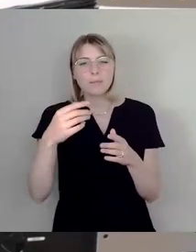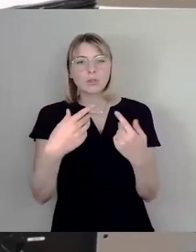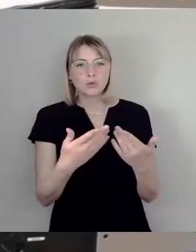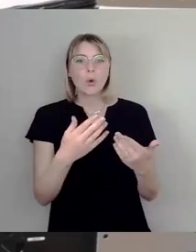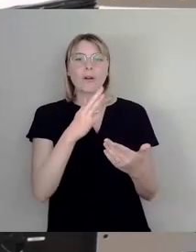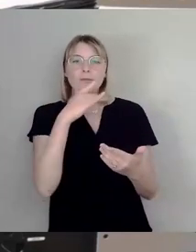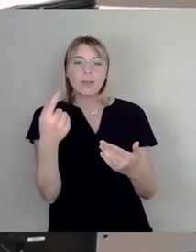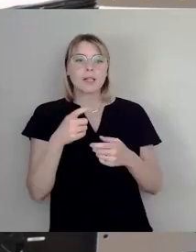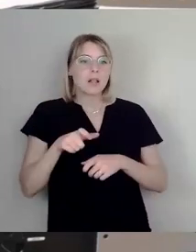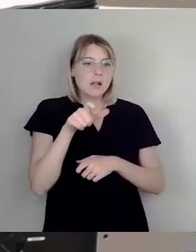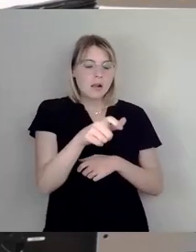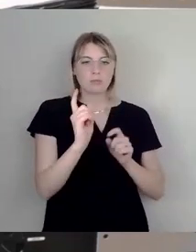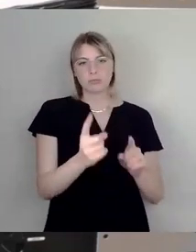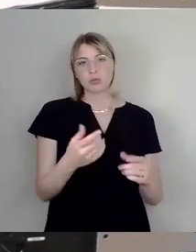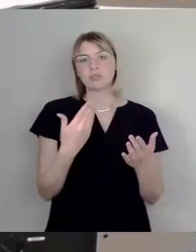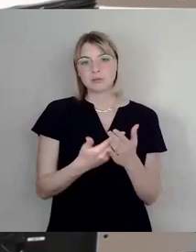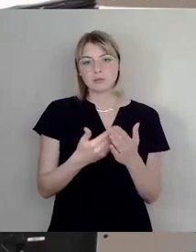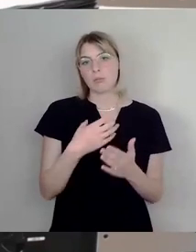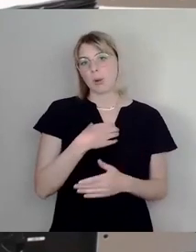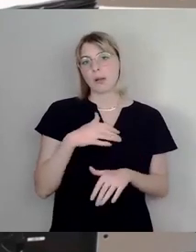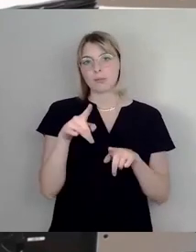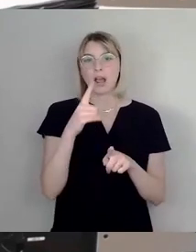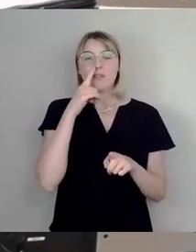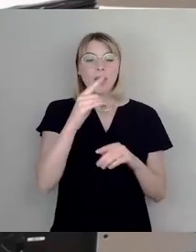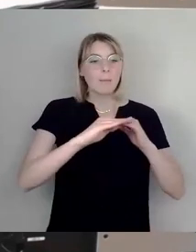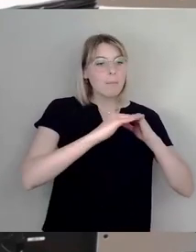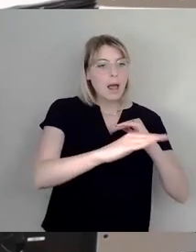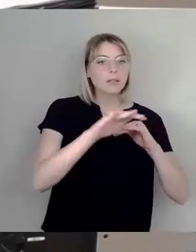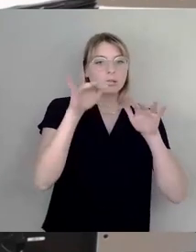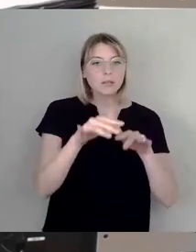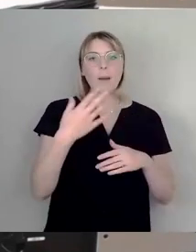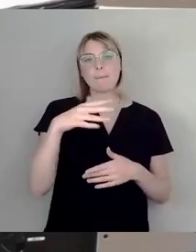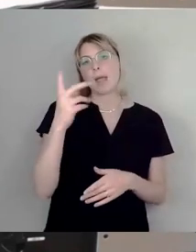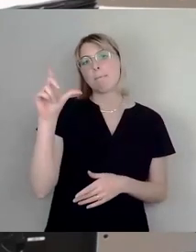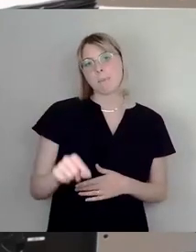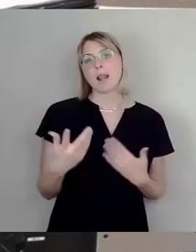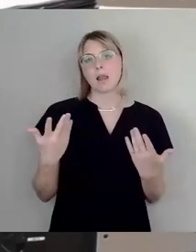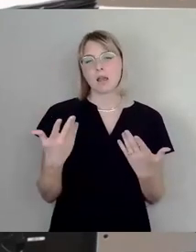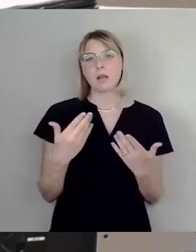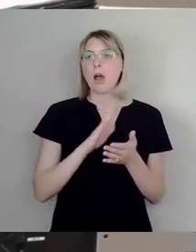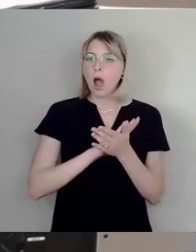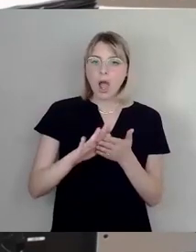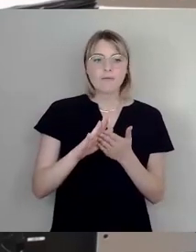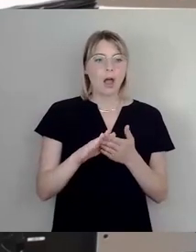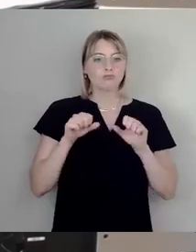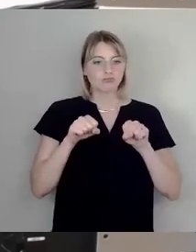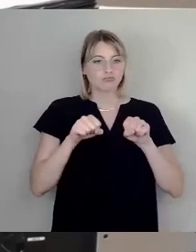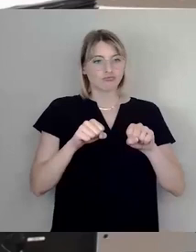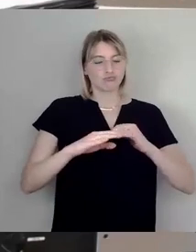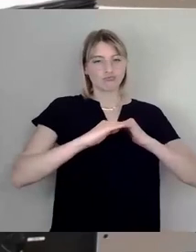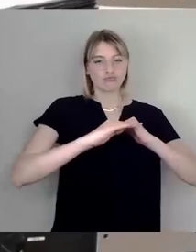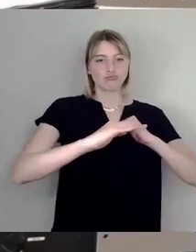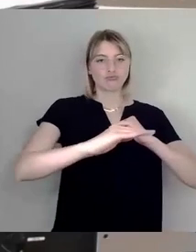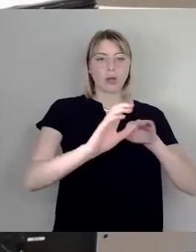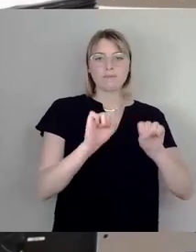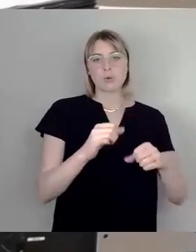Geld. Wenn Sie Platten haben, wird es billiger. Es wird so eine schöne, es wird billiger. Sie fahren dort mit der Kehrmaschine drüber und gut ist. Jetzt mal folgendes. Wir